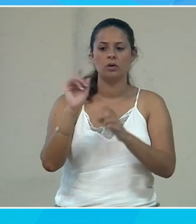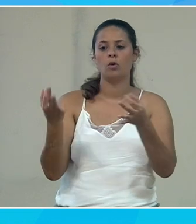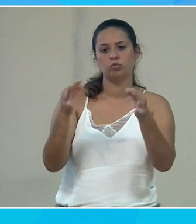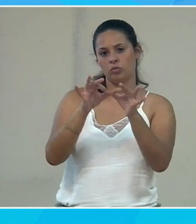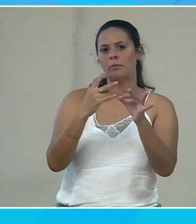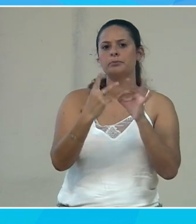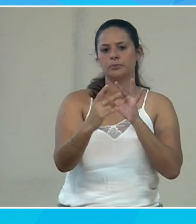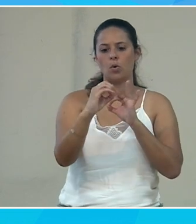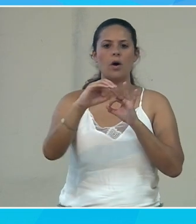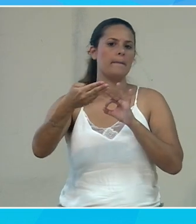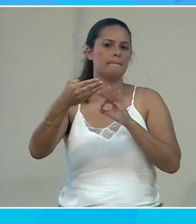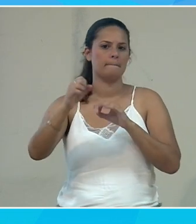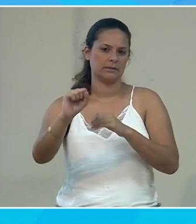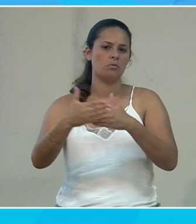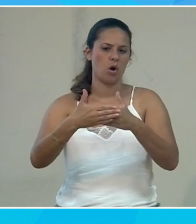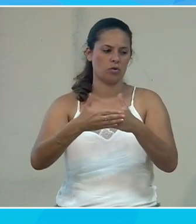Quand on parle de handicap,